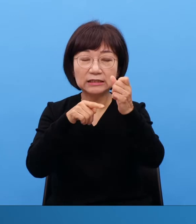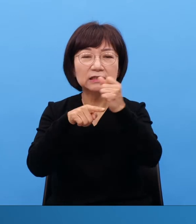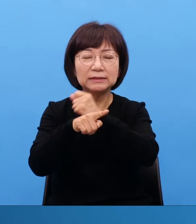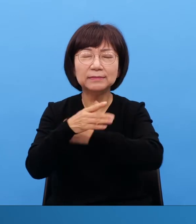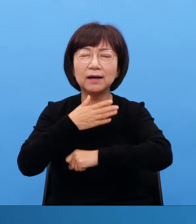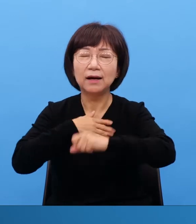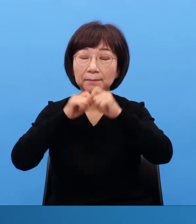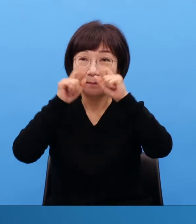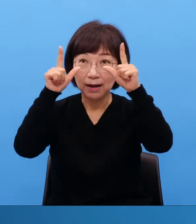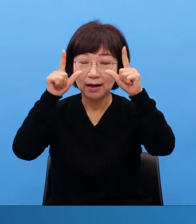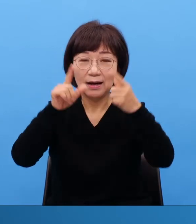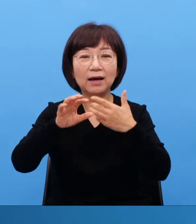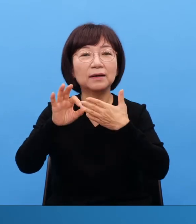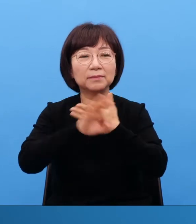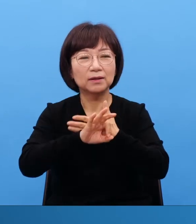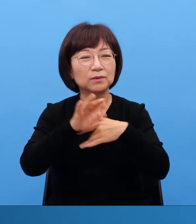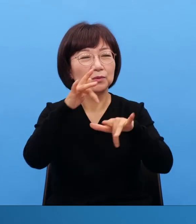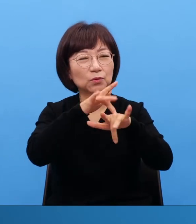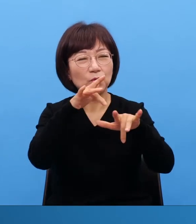그건 전부 사치입니다